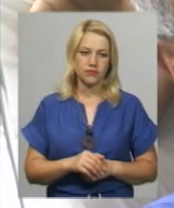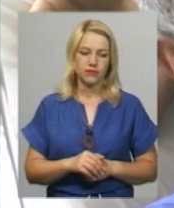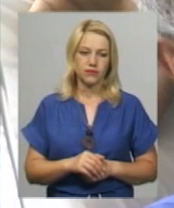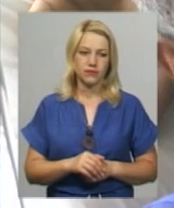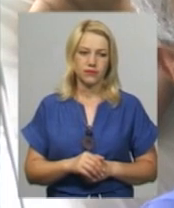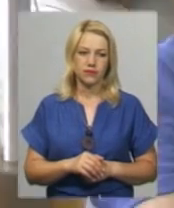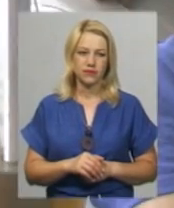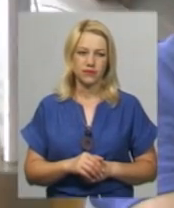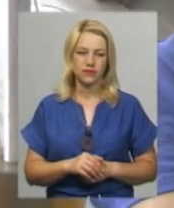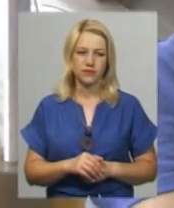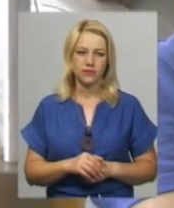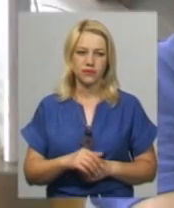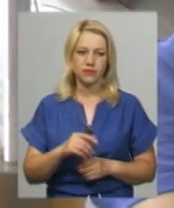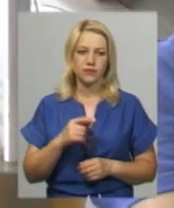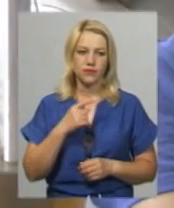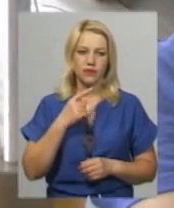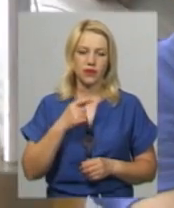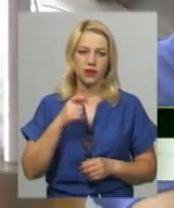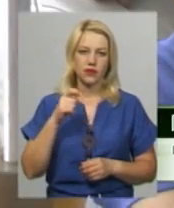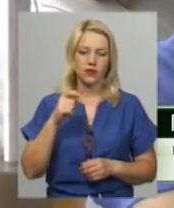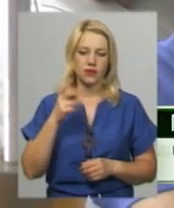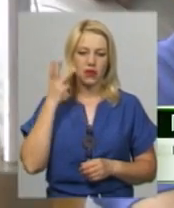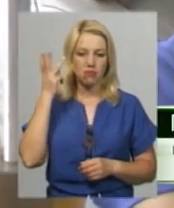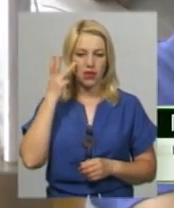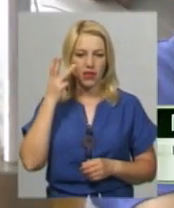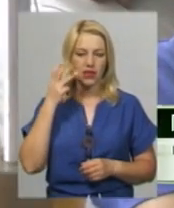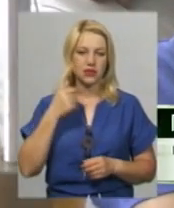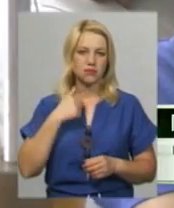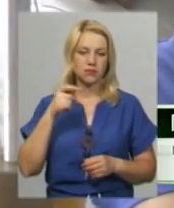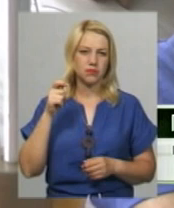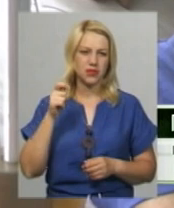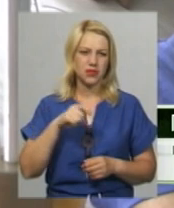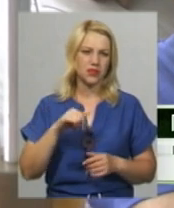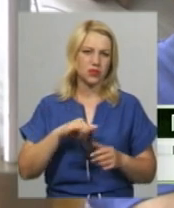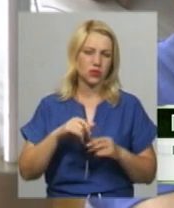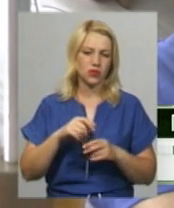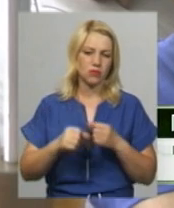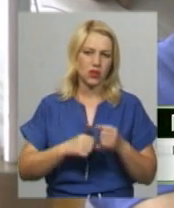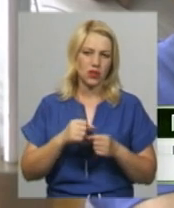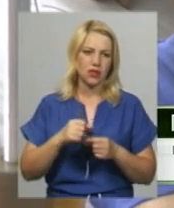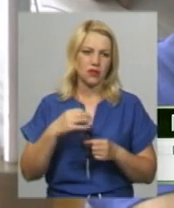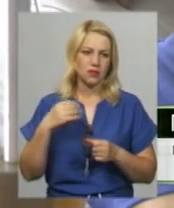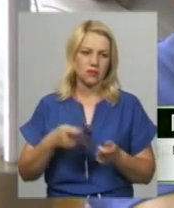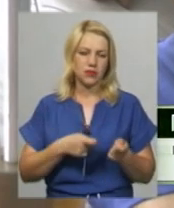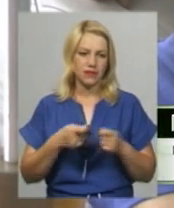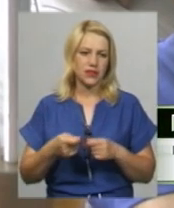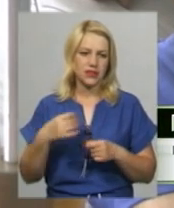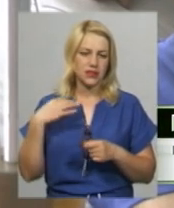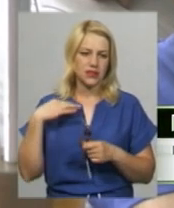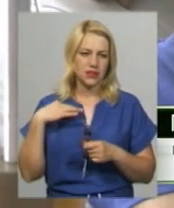Дунаєю відправили сюди. Поїхали віці з Хмельницької, десь не знає, де, там жінка з дочкою їздила, привезли сігородку, там